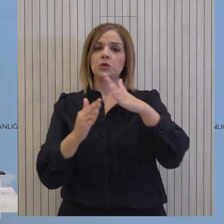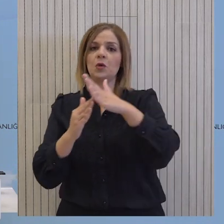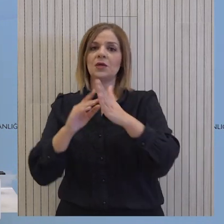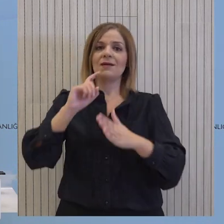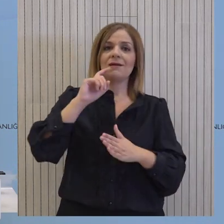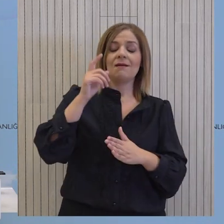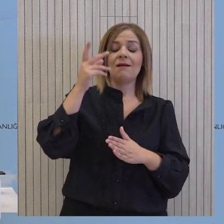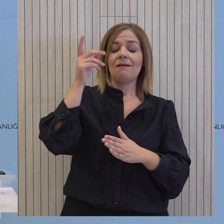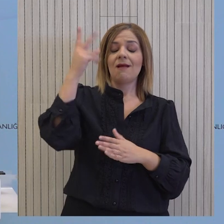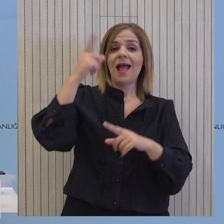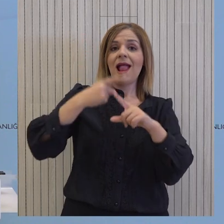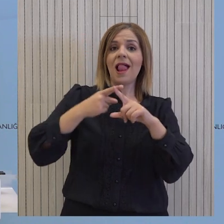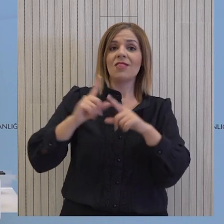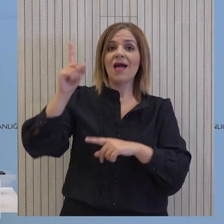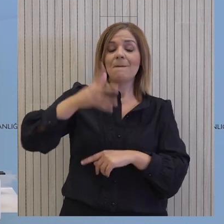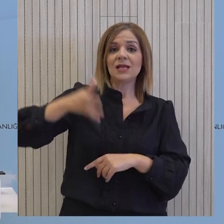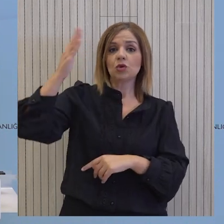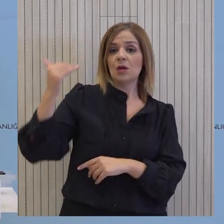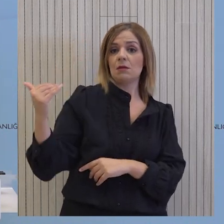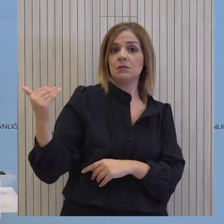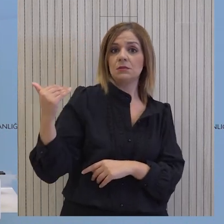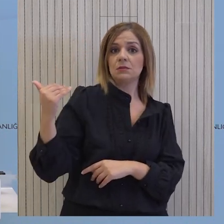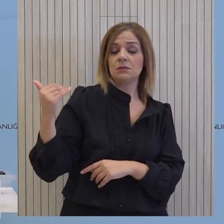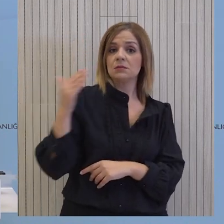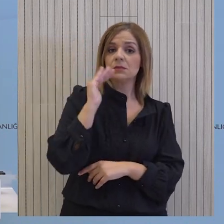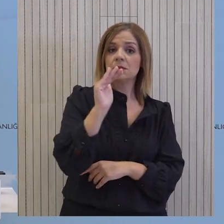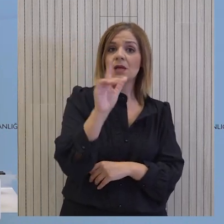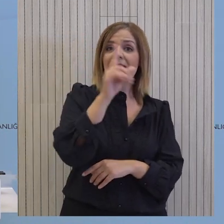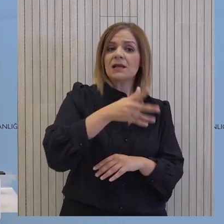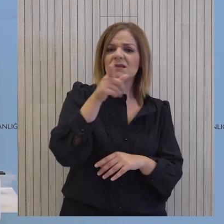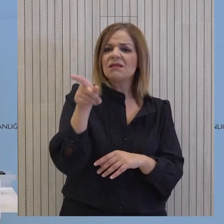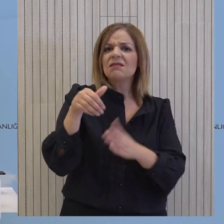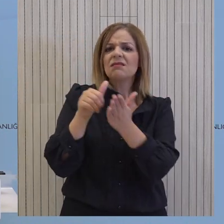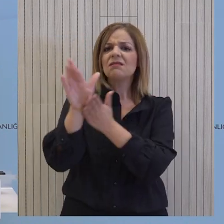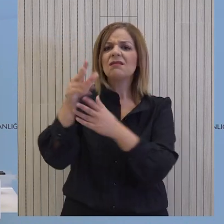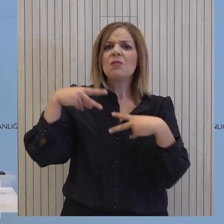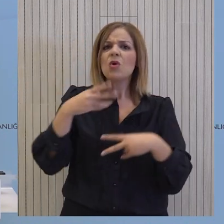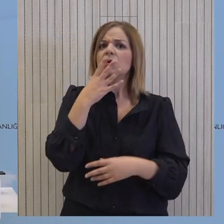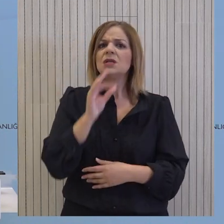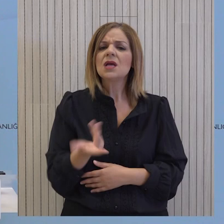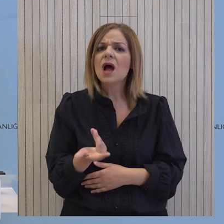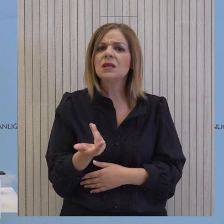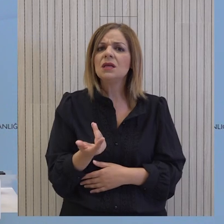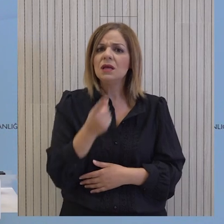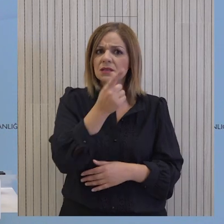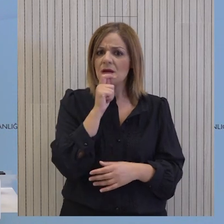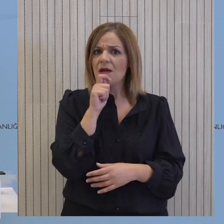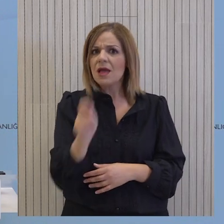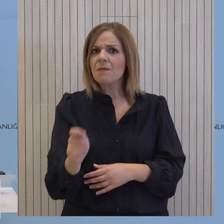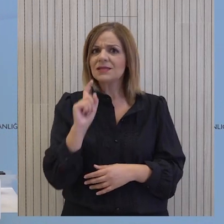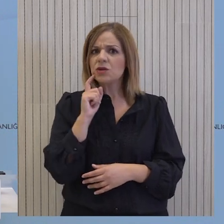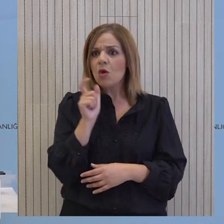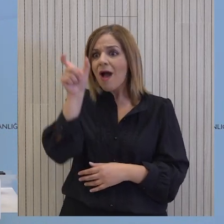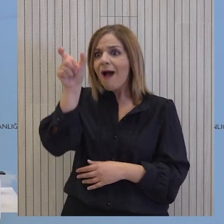αρχηγοί στην Ελλάδα έχουν ζητήσει εξηγήσεις από τον Έλληνα Προφυπουργό αν αυτός έχει μεταφέρει